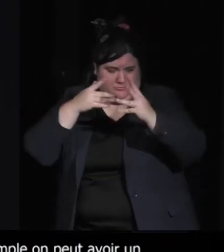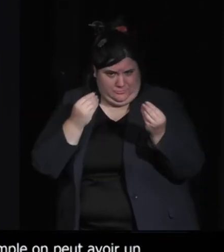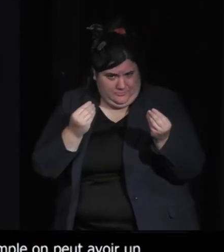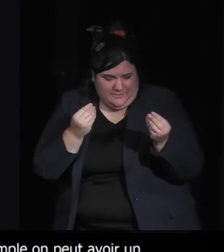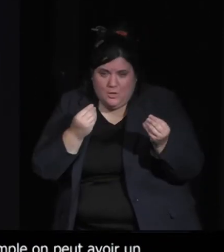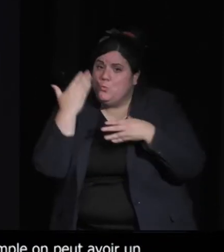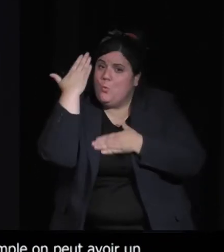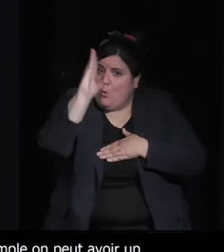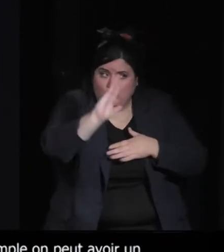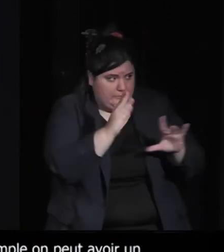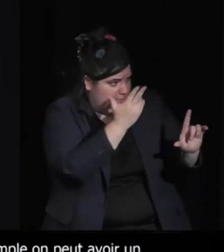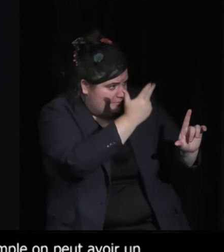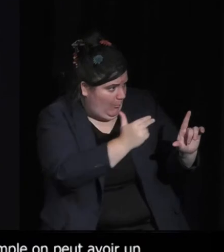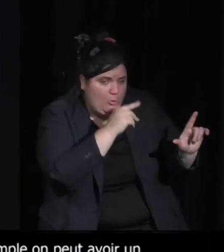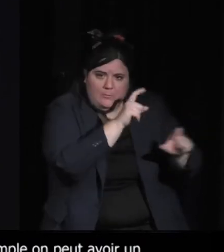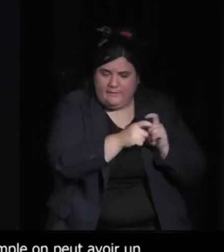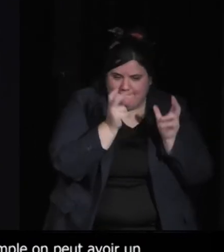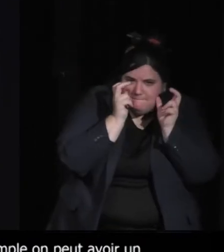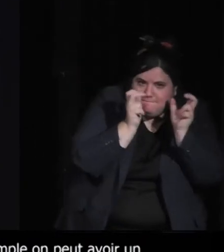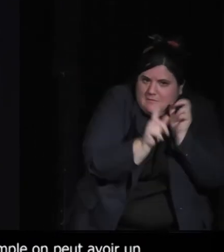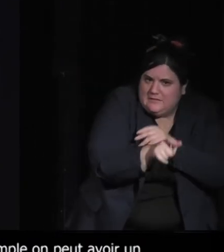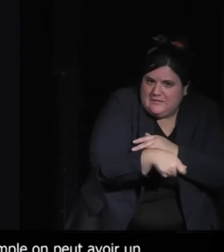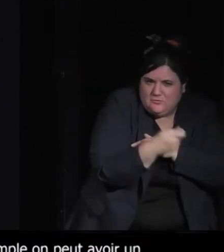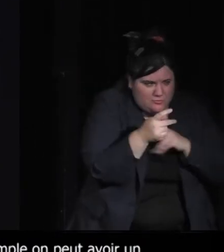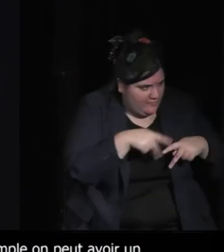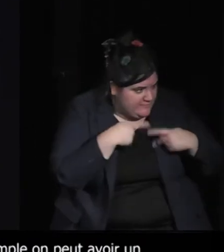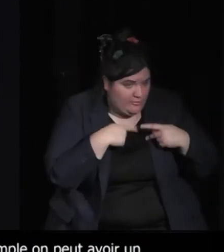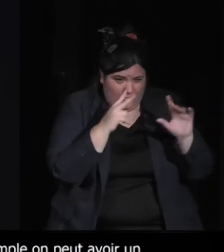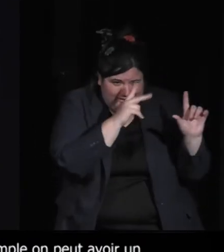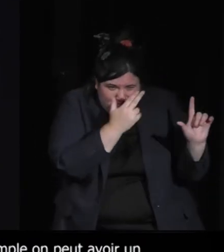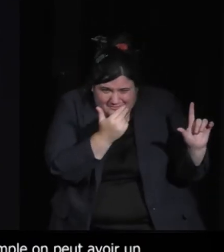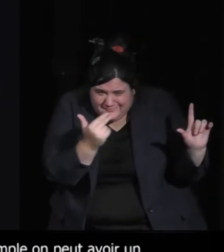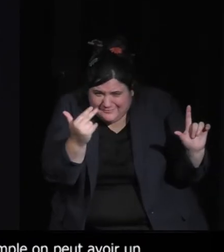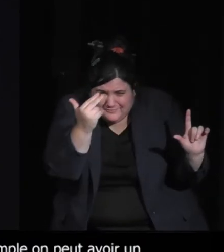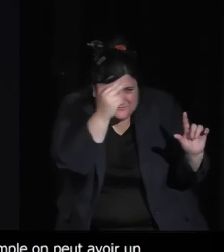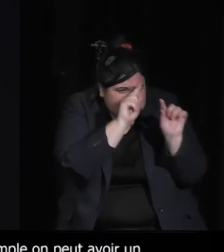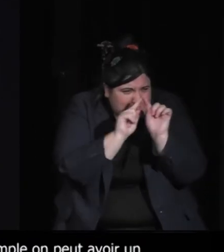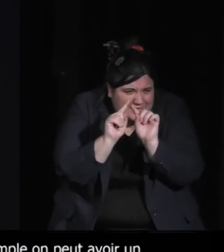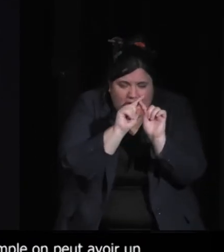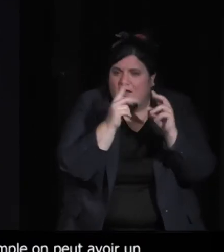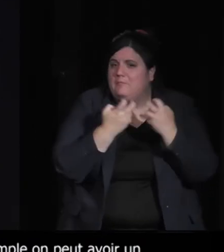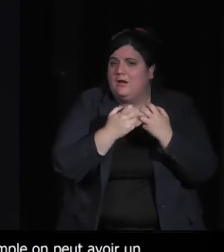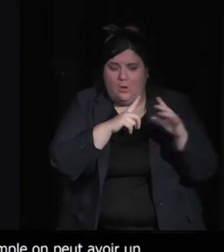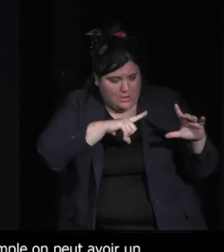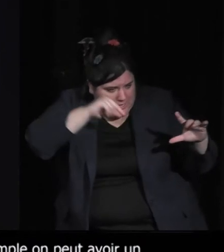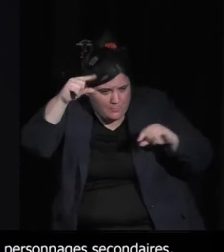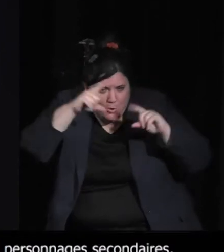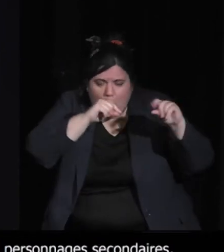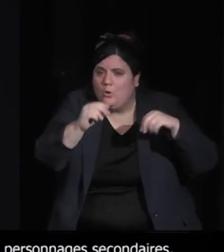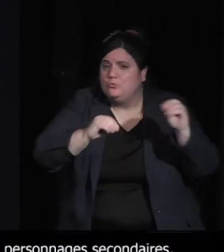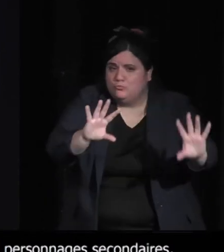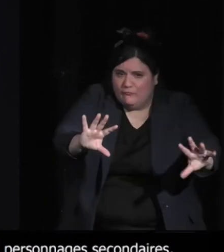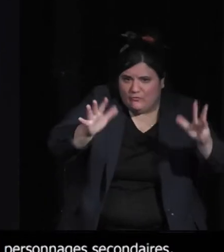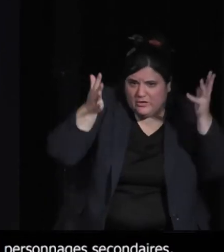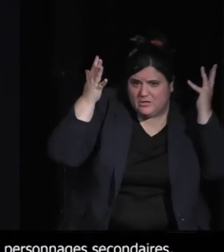il était sensible au vivant et il a mis énormément de détails dans les plantes, une forêt,